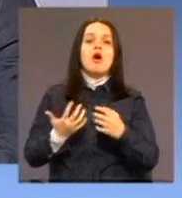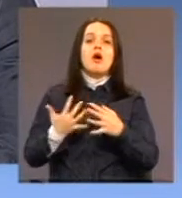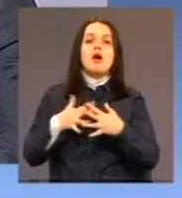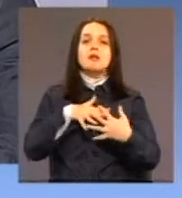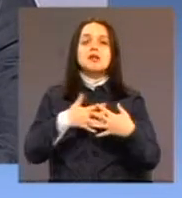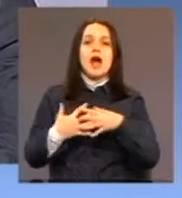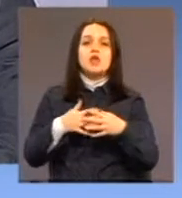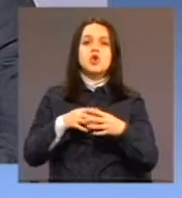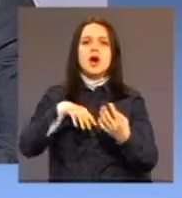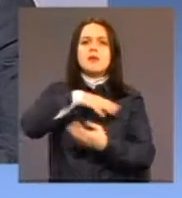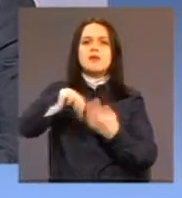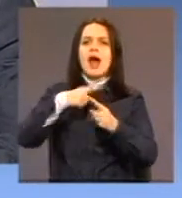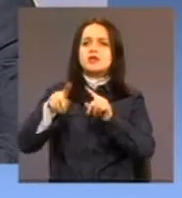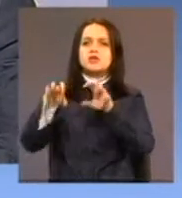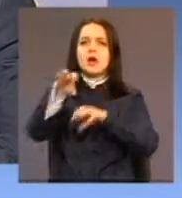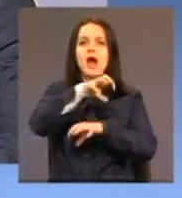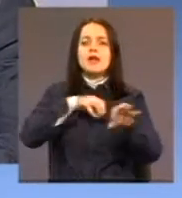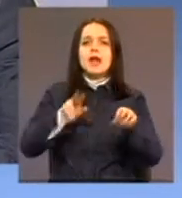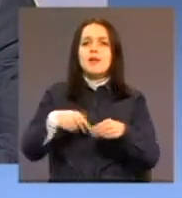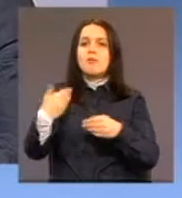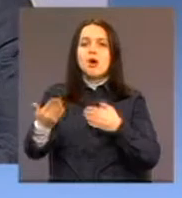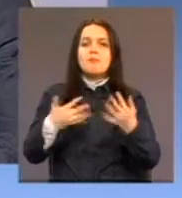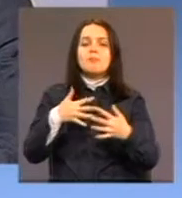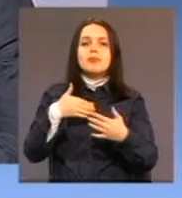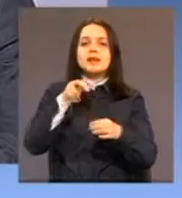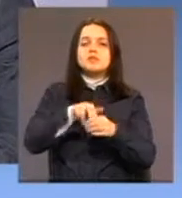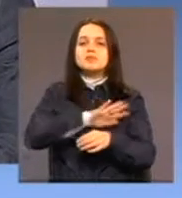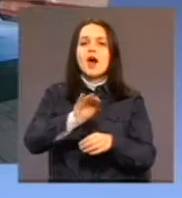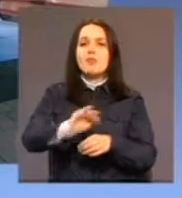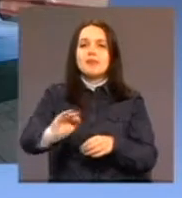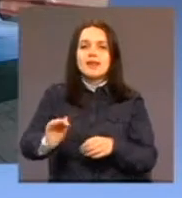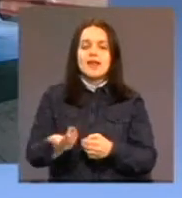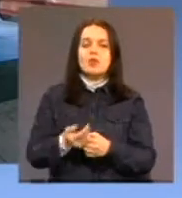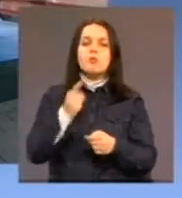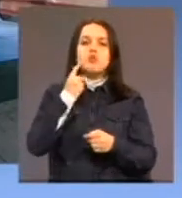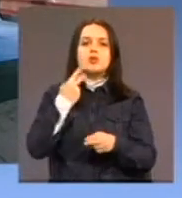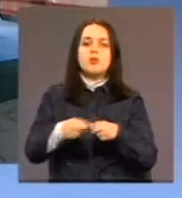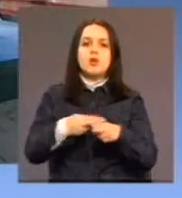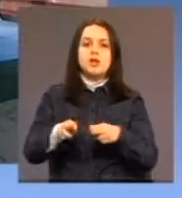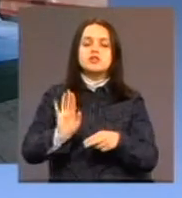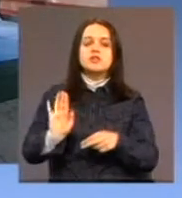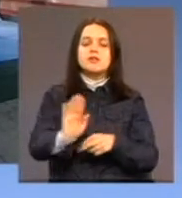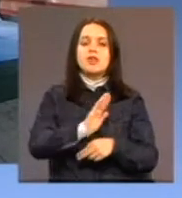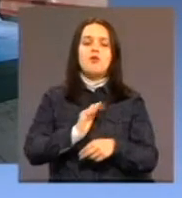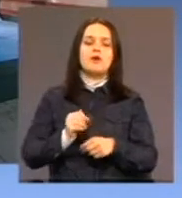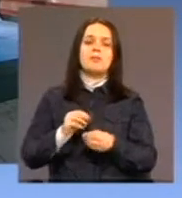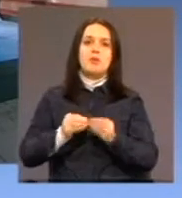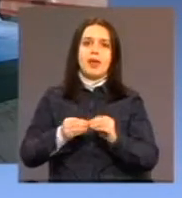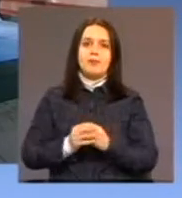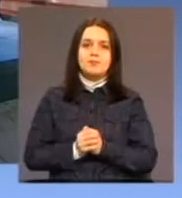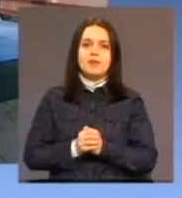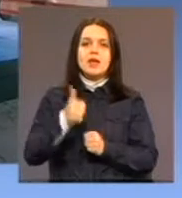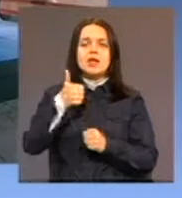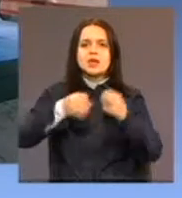imamo pristup svakom djetetu, znamo njegove probleme i pokušamo ih riješiti. Da, jedno istraživanje UNICEF-a